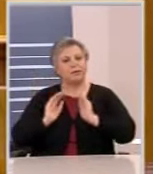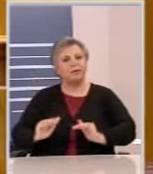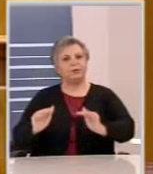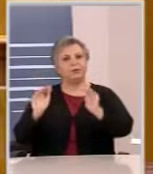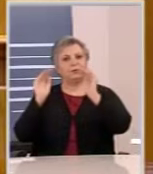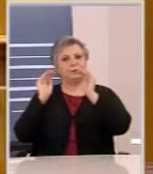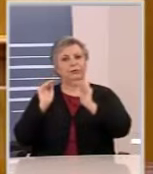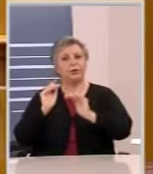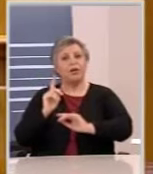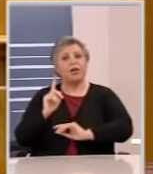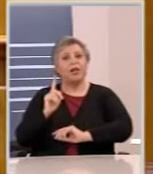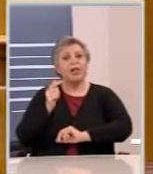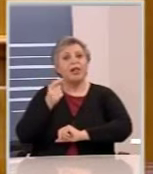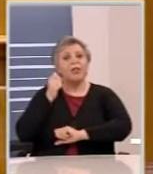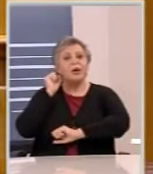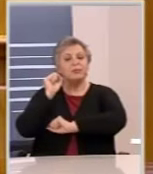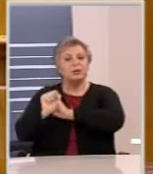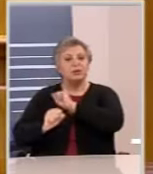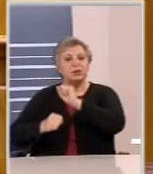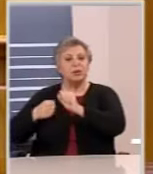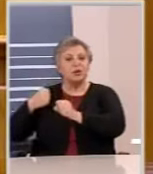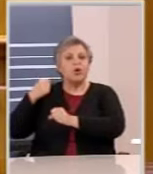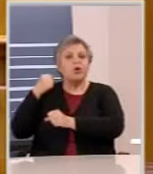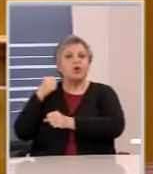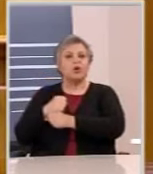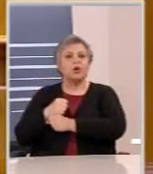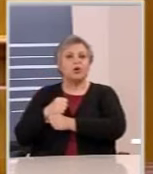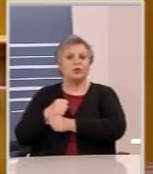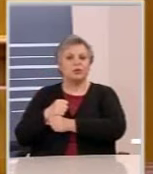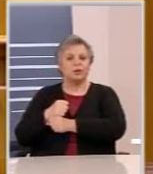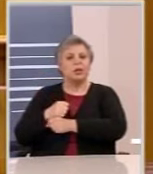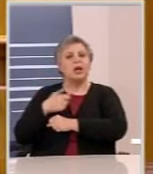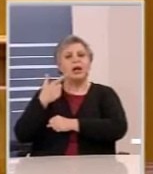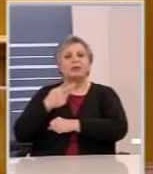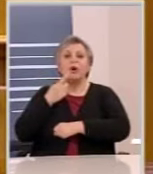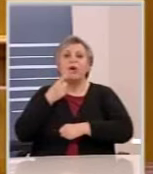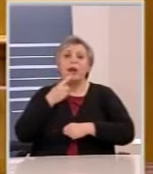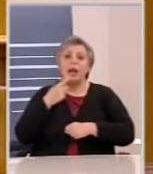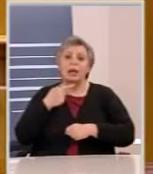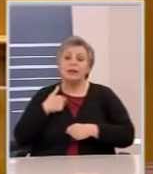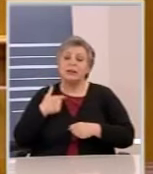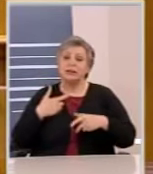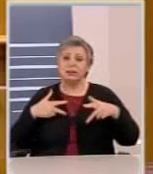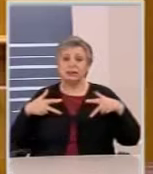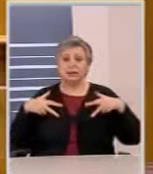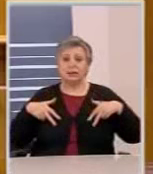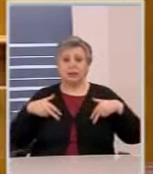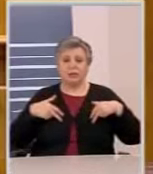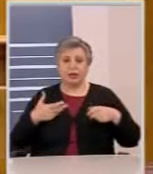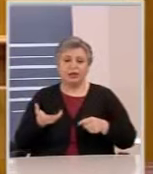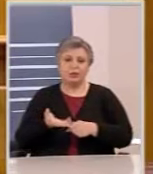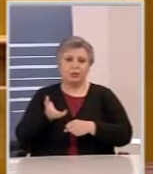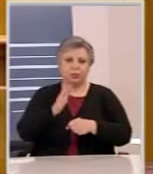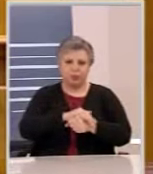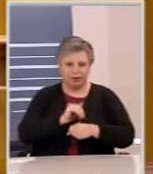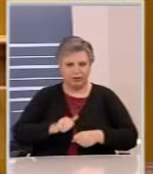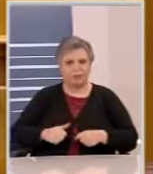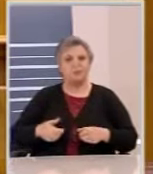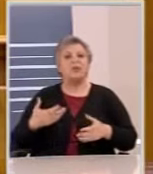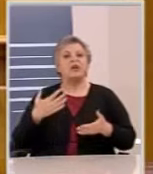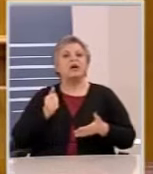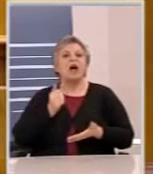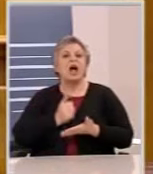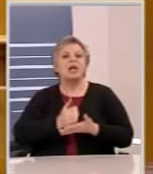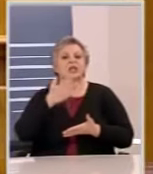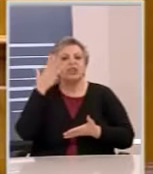αυτόν τον 1,5 χρόνο διαρκώς του Γιουτροπάρη. σήμερα πέφτουνε, αύριο πέφτουν. Δεν κλείνει η αξιολόγηση, είναι βέβαια ότι δεν κλείνει η αξιολόγηση,